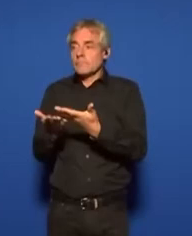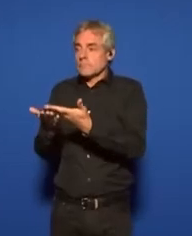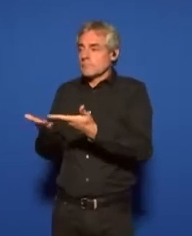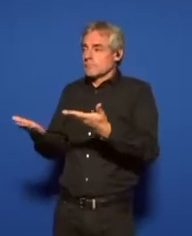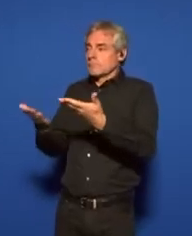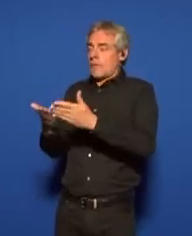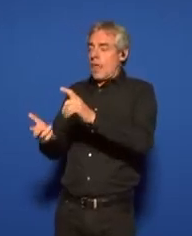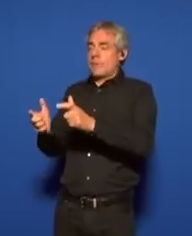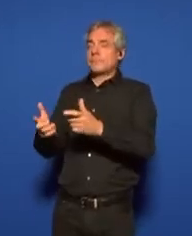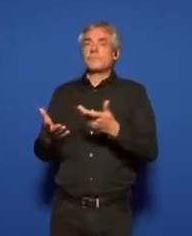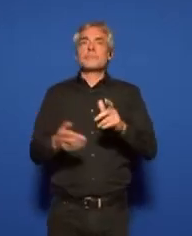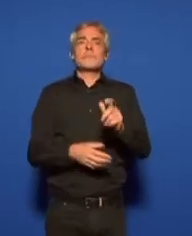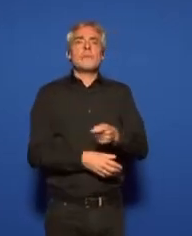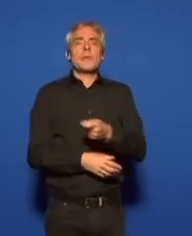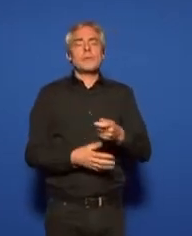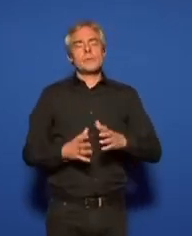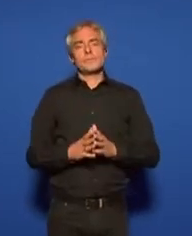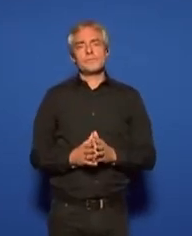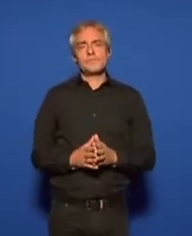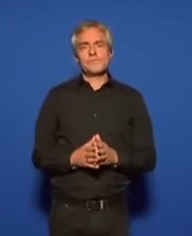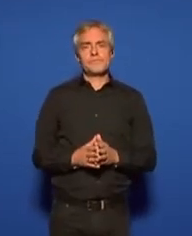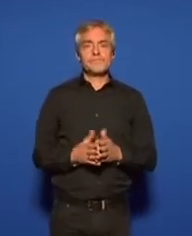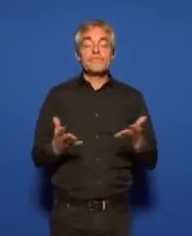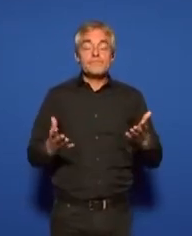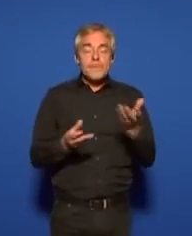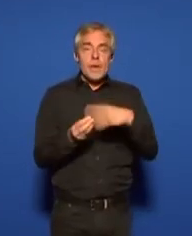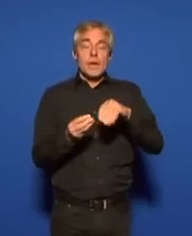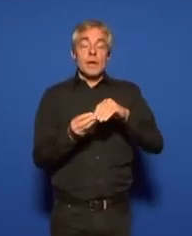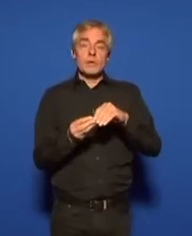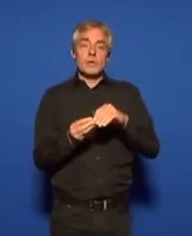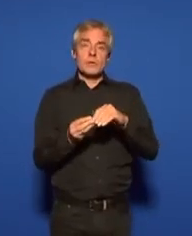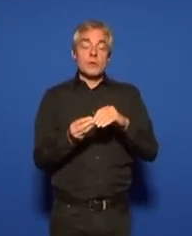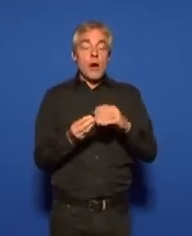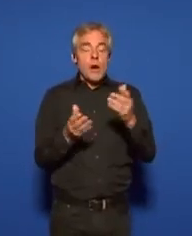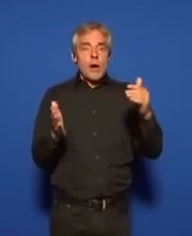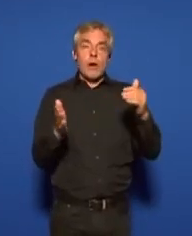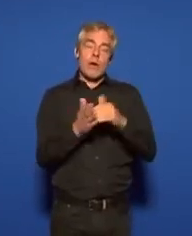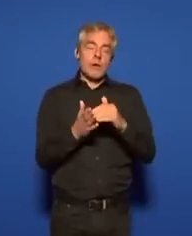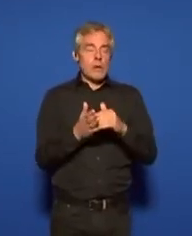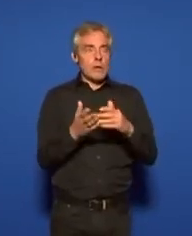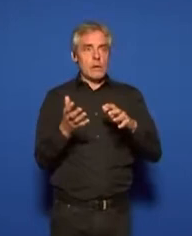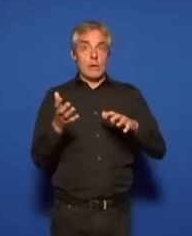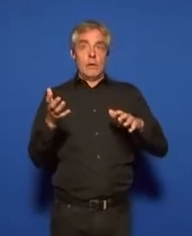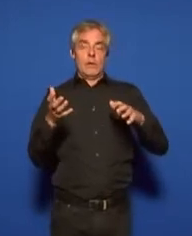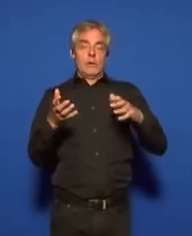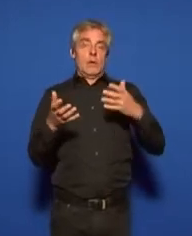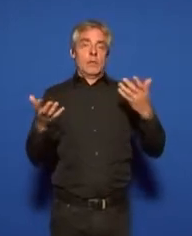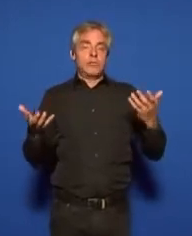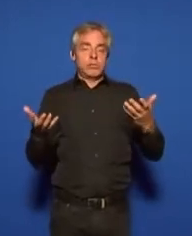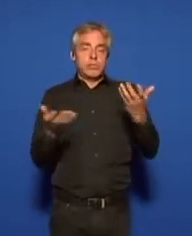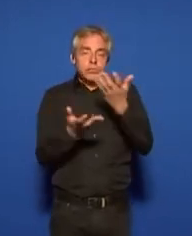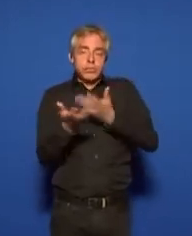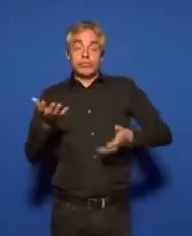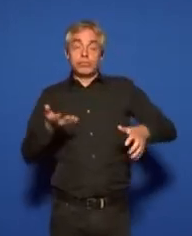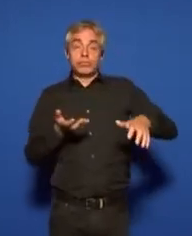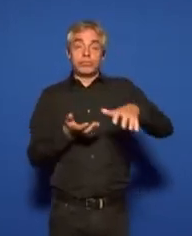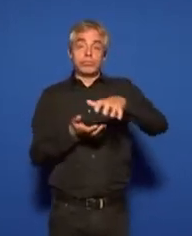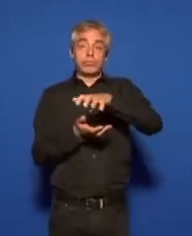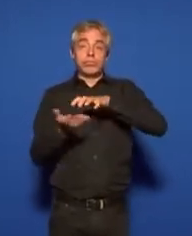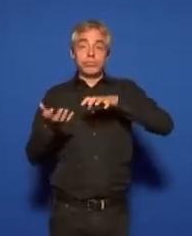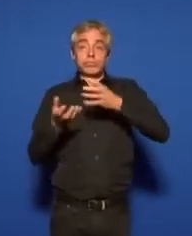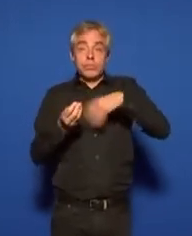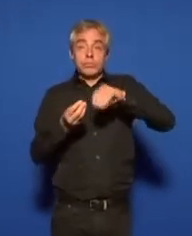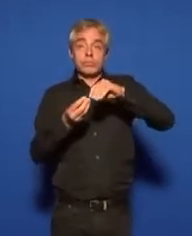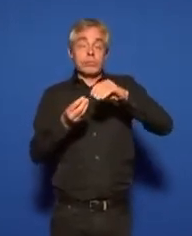Ceci, naturellement, ajoute une vague de plus à la tempête qui s'est déchaînée